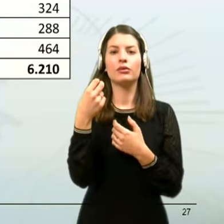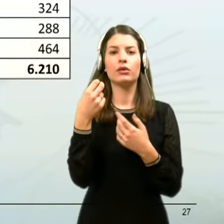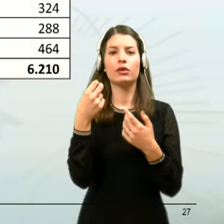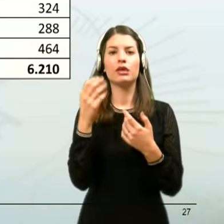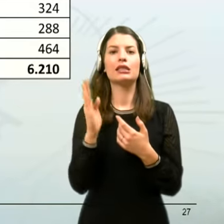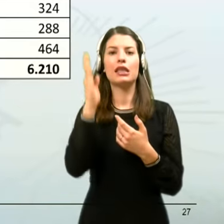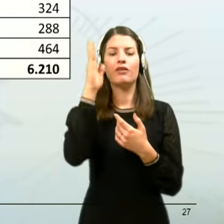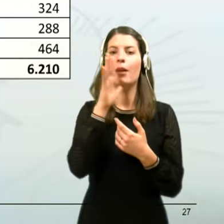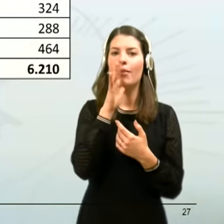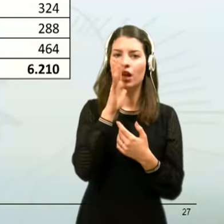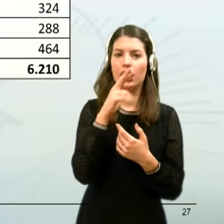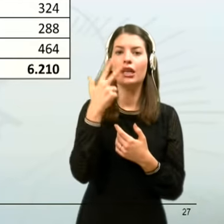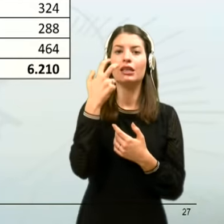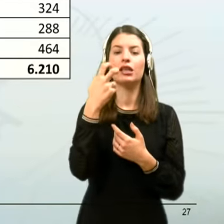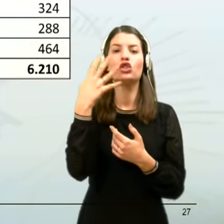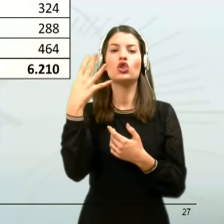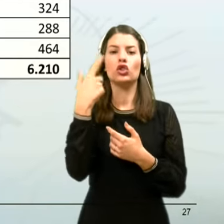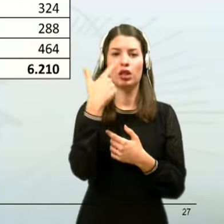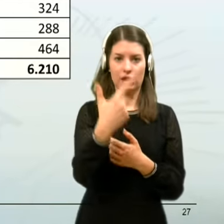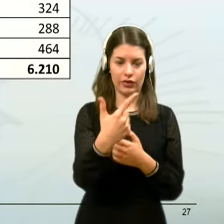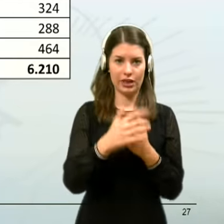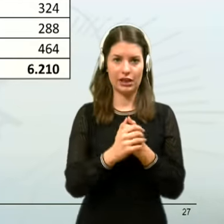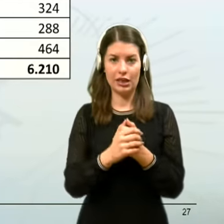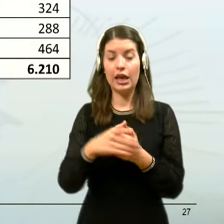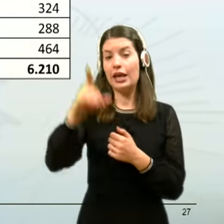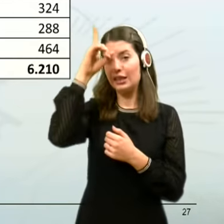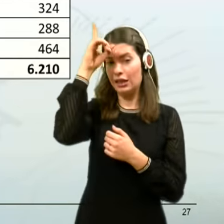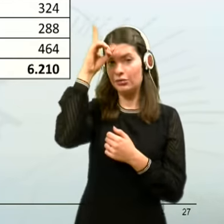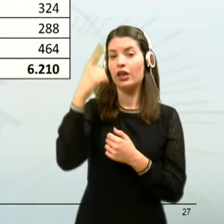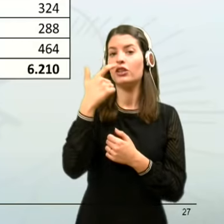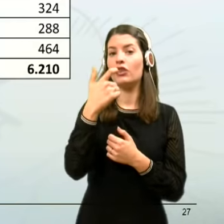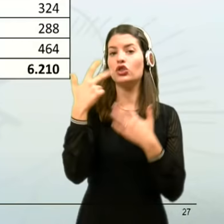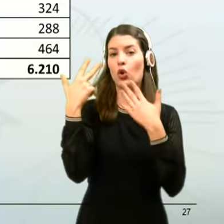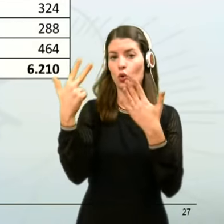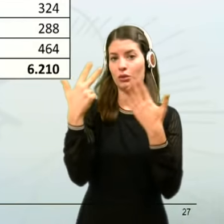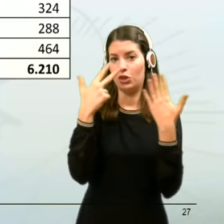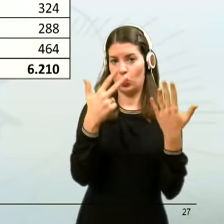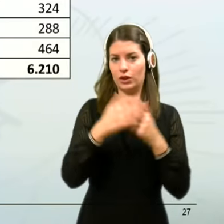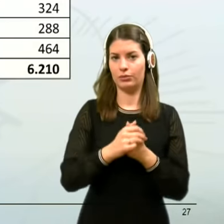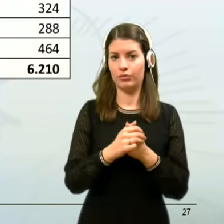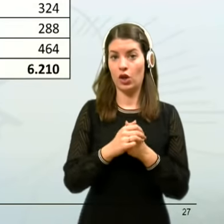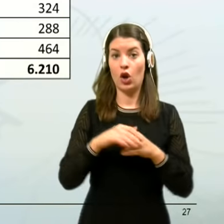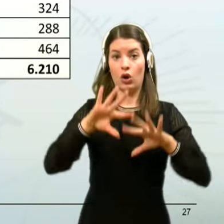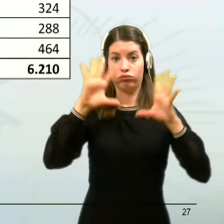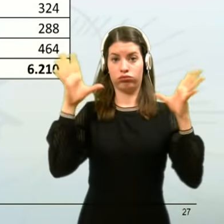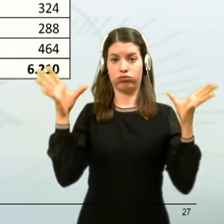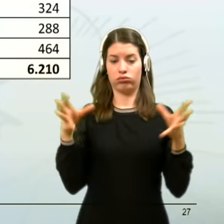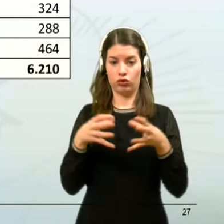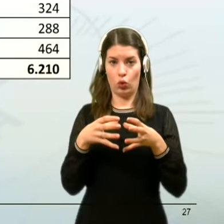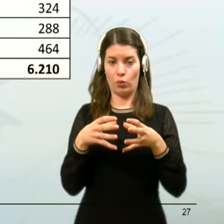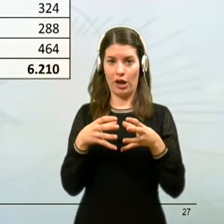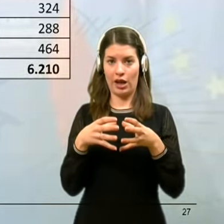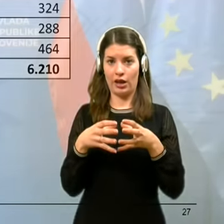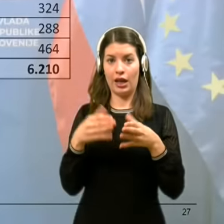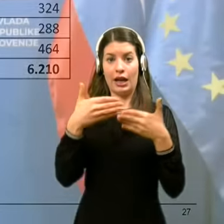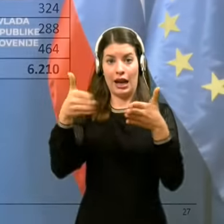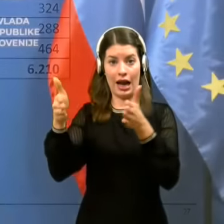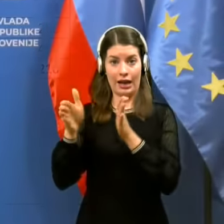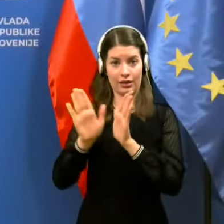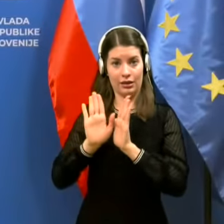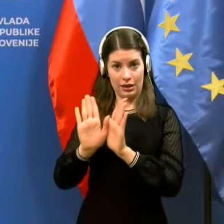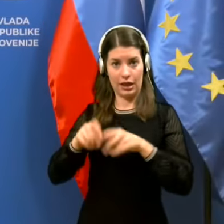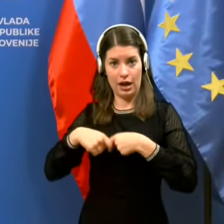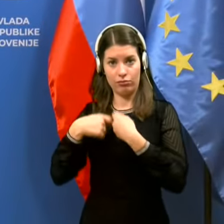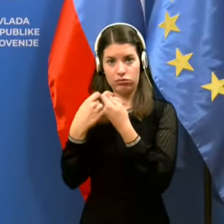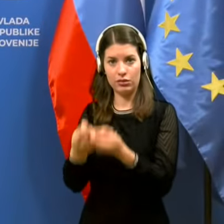Severna Mekadonija 324 in Nemčije 288. Skupaj pa je bilo v karanteno na domu napotene so